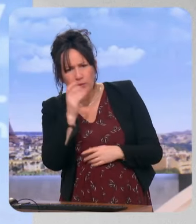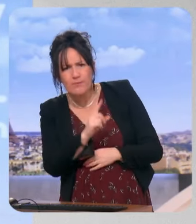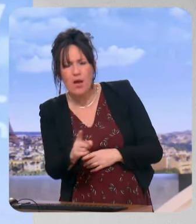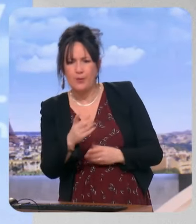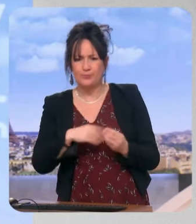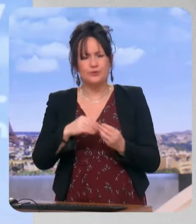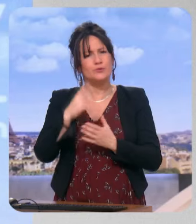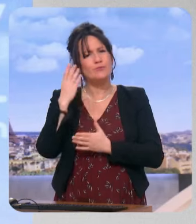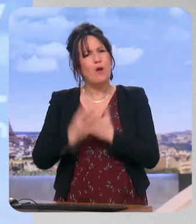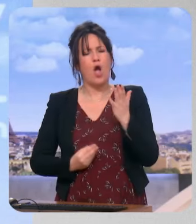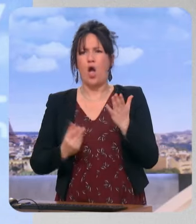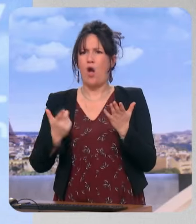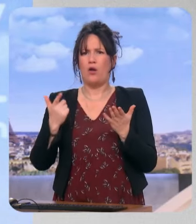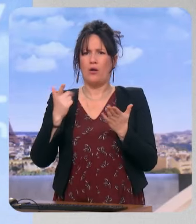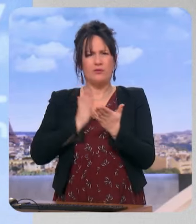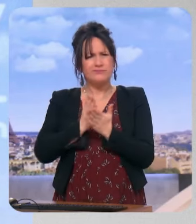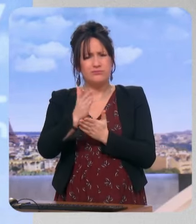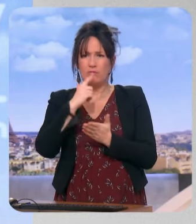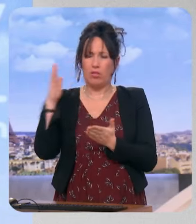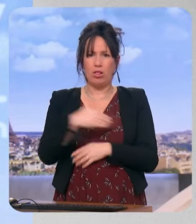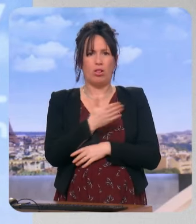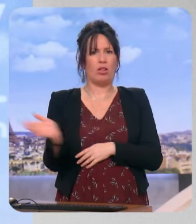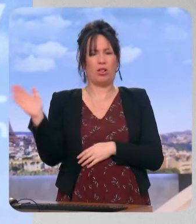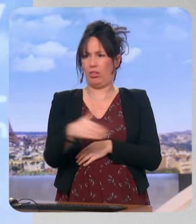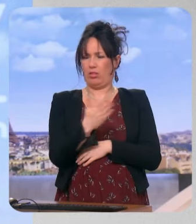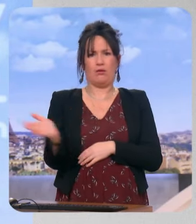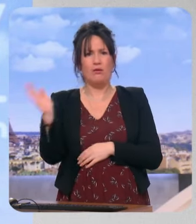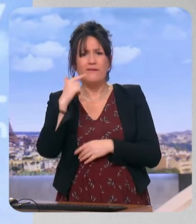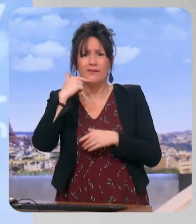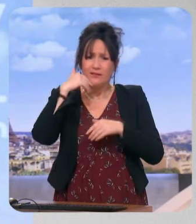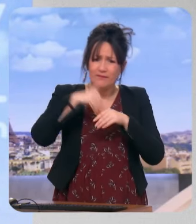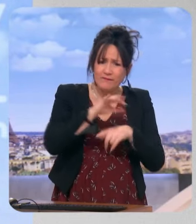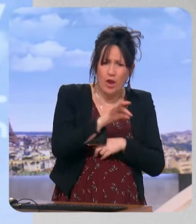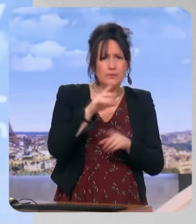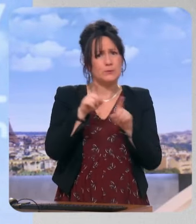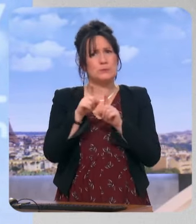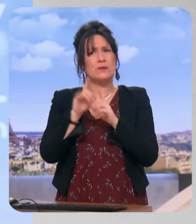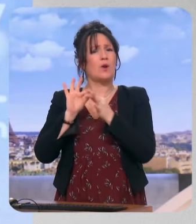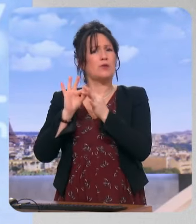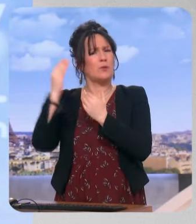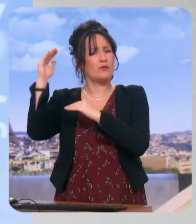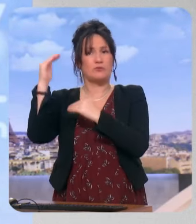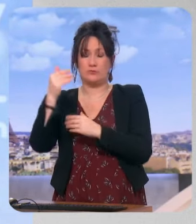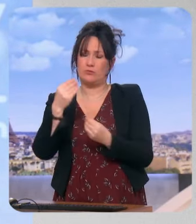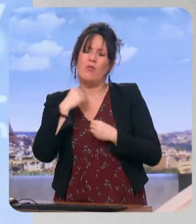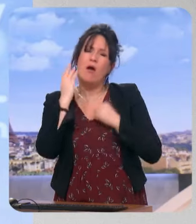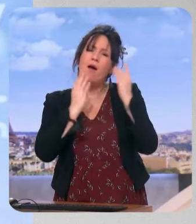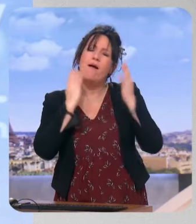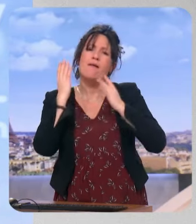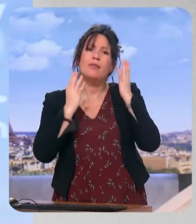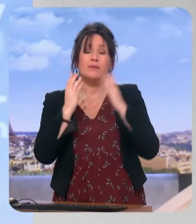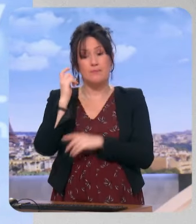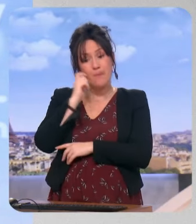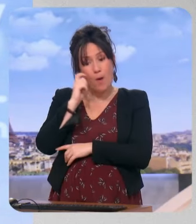pas celle d'un zigzag permanent, que ce soit en politique intérieure ou en politique extérieure, est inquiétante. Emmanuel Macron veut enfermer, veut